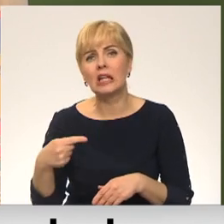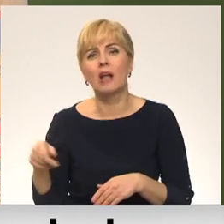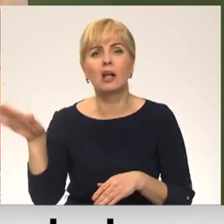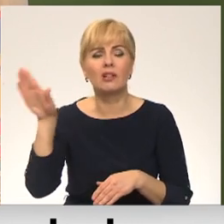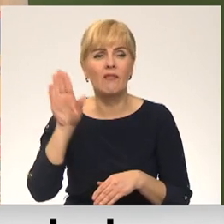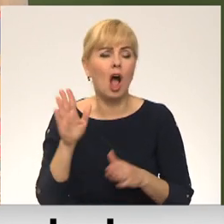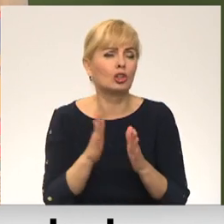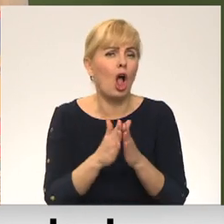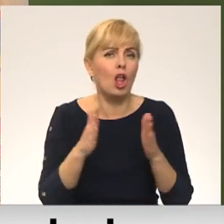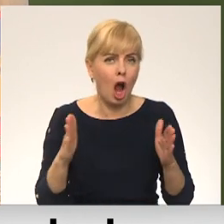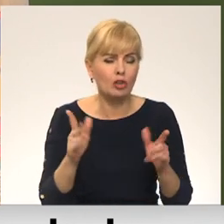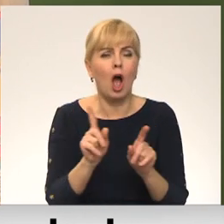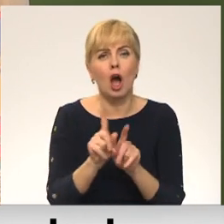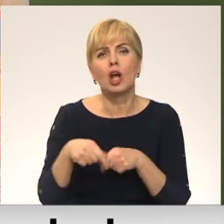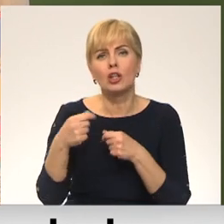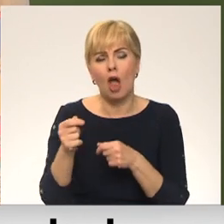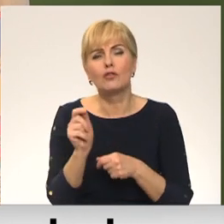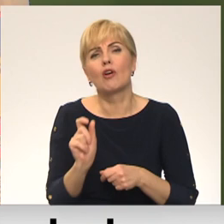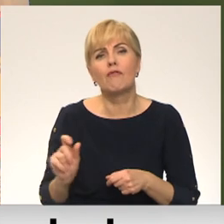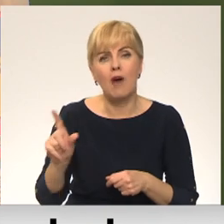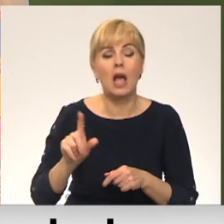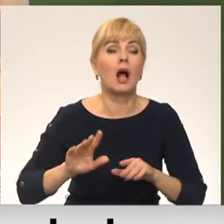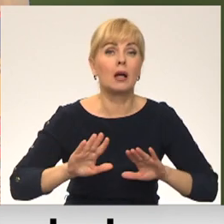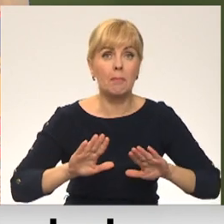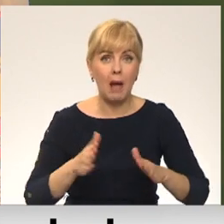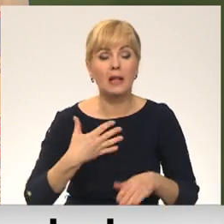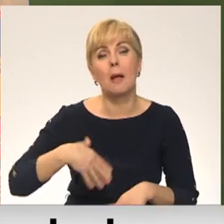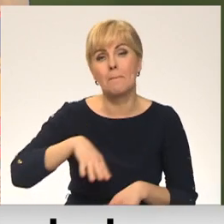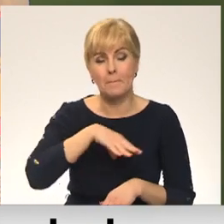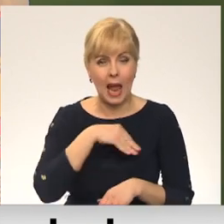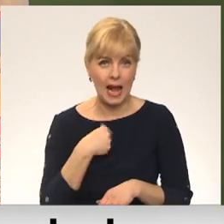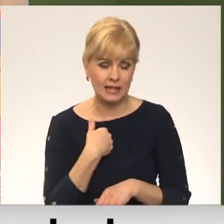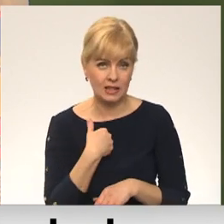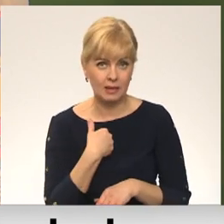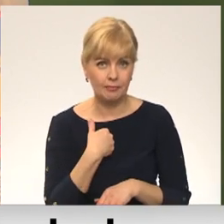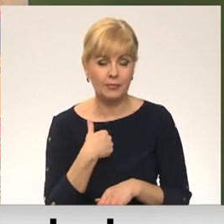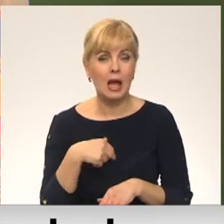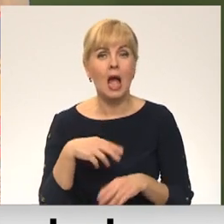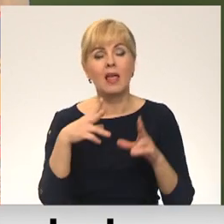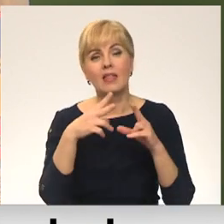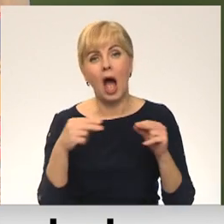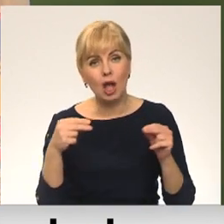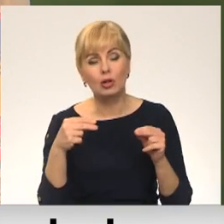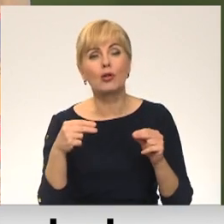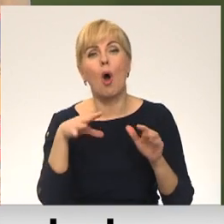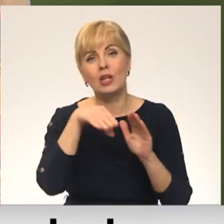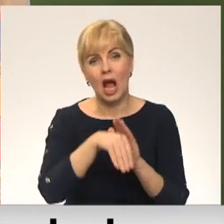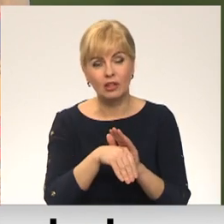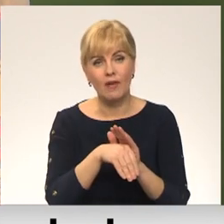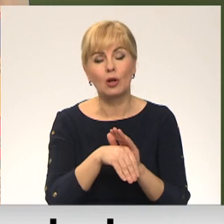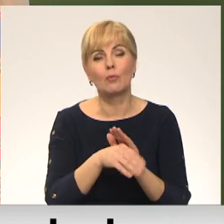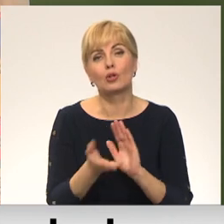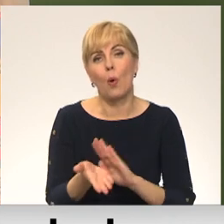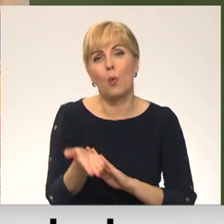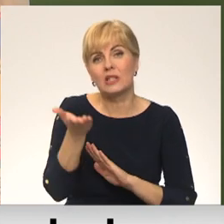lielākās valsts ir devušas vairāk, bet mēs visi NATO ietvaros uzvaram to,